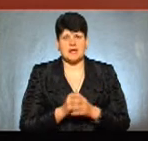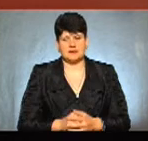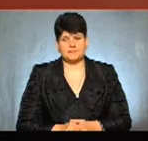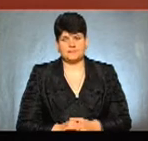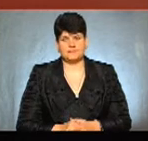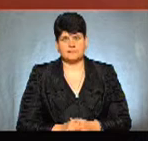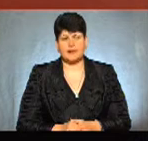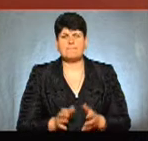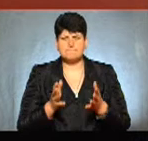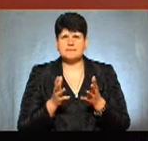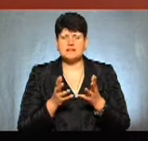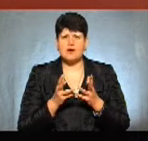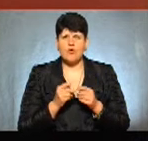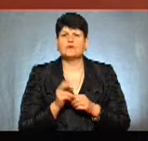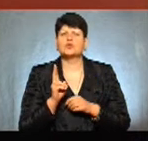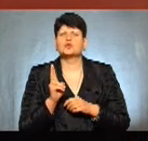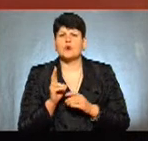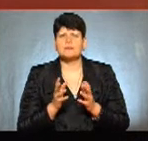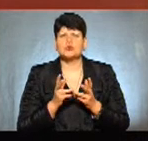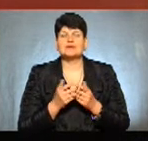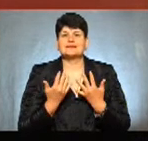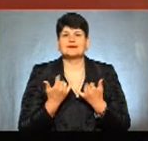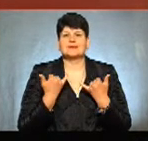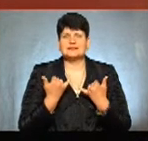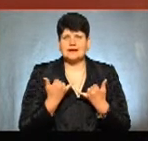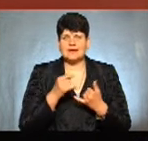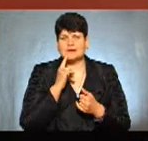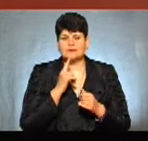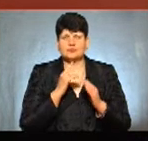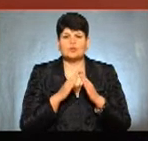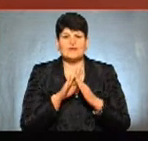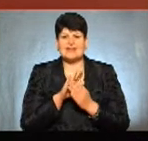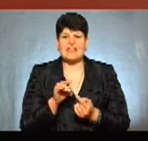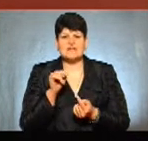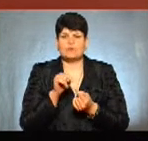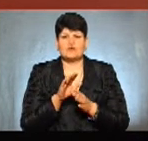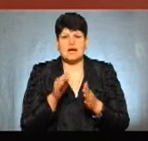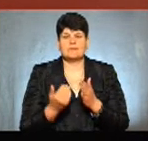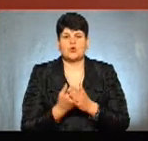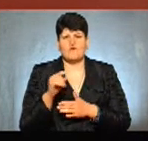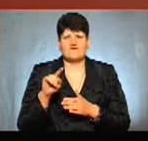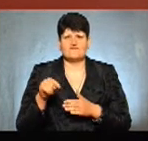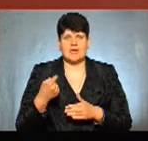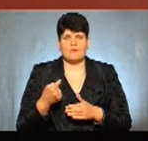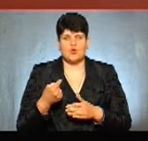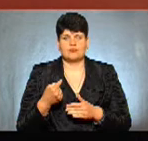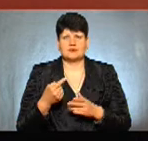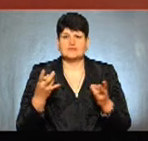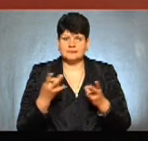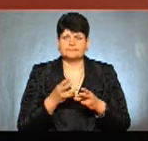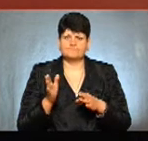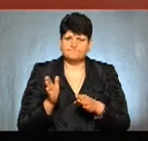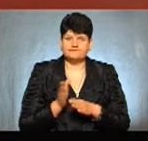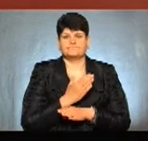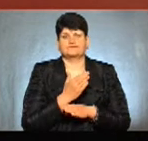Чи підраховували, чи хто підраховував, скільки зараз тимчасовий споруд не відповідає новим вимогам і, в принципі, підлягає демонтажу,